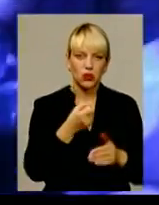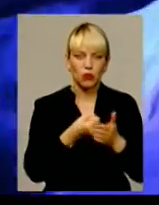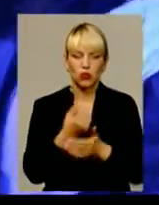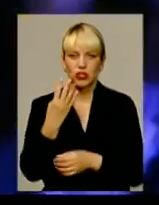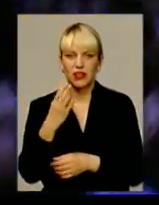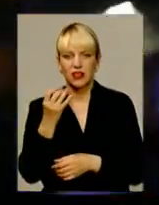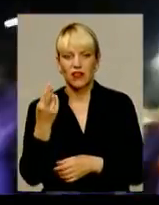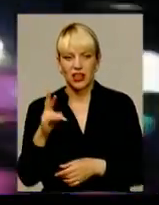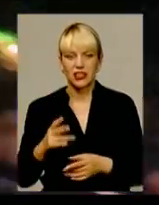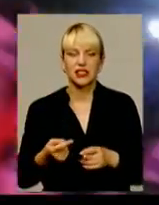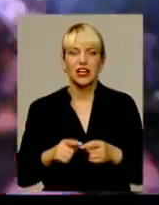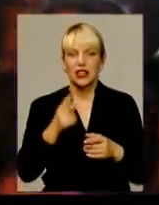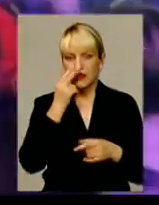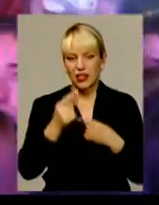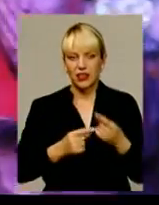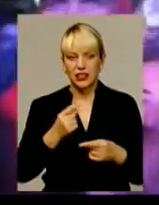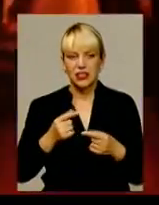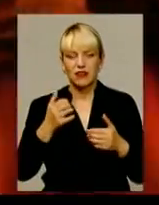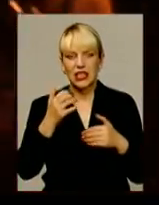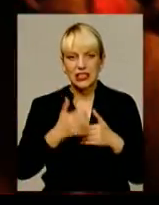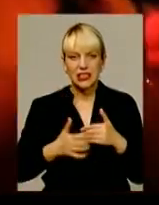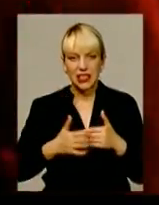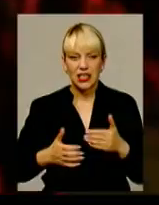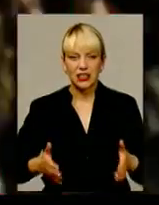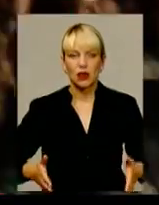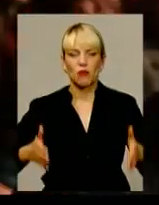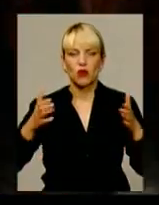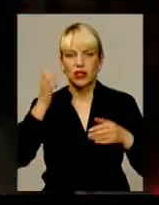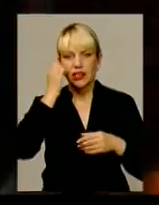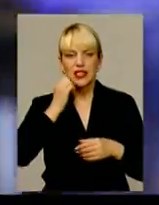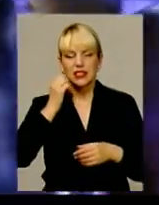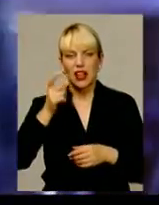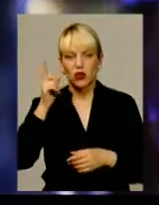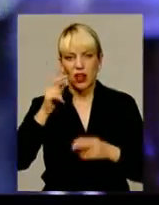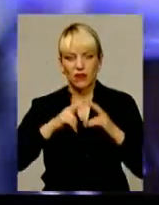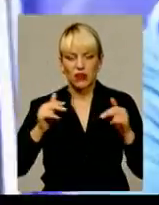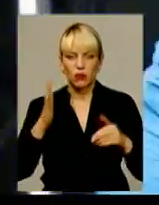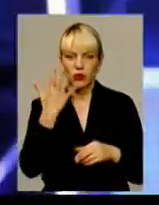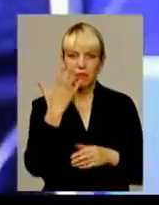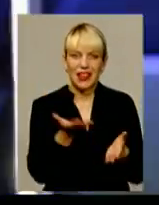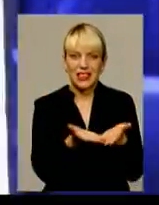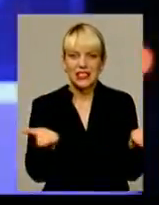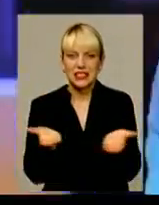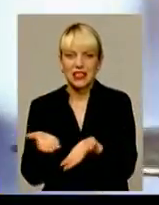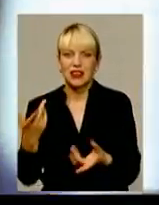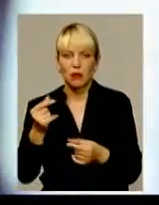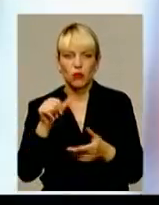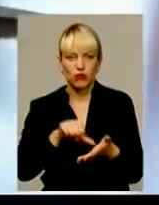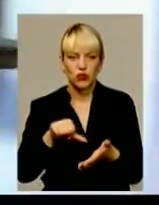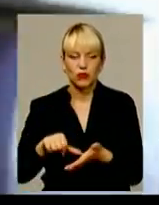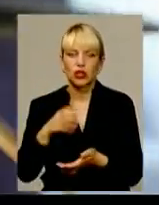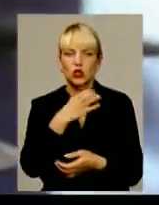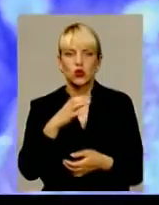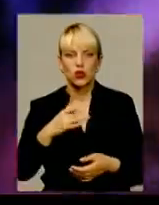вересня, вже традиційно серед мурів стародавньої фортеці. На фестивалі буде аж п'ять сцен, на яких виступатимуть понад сотня